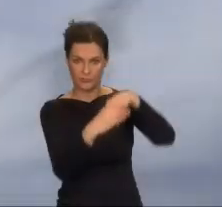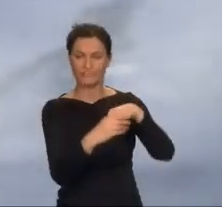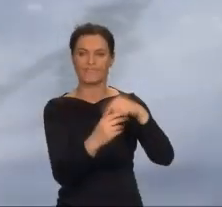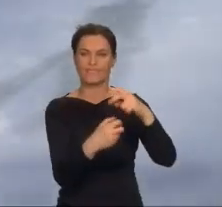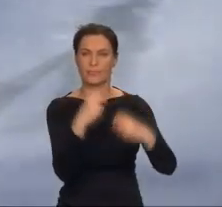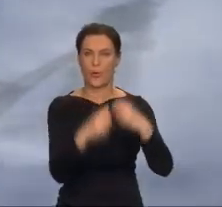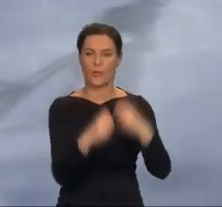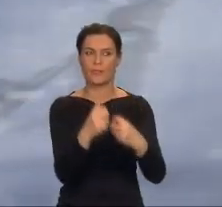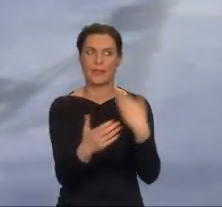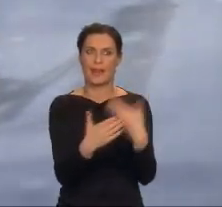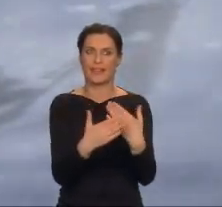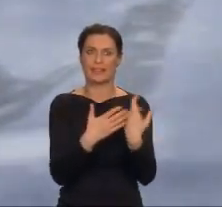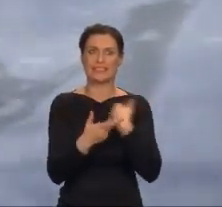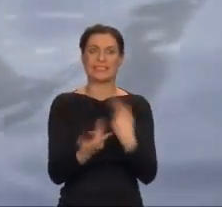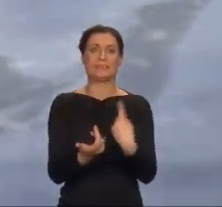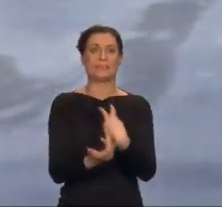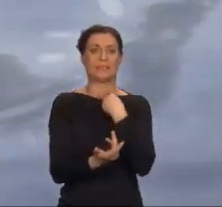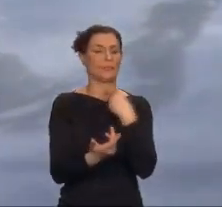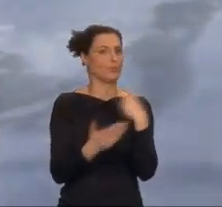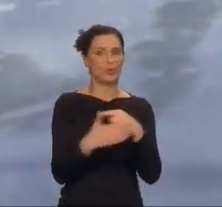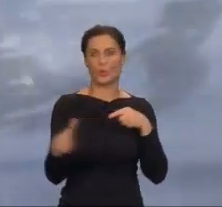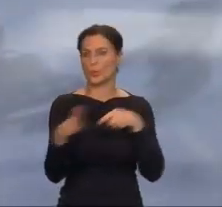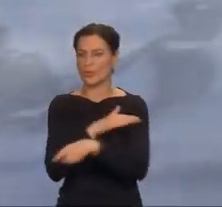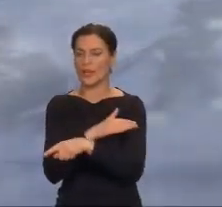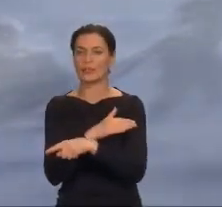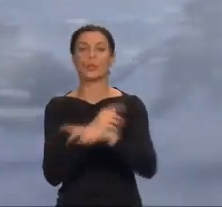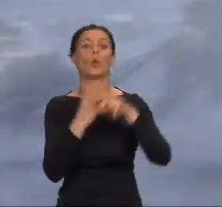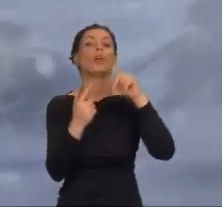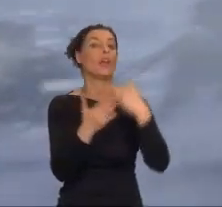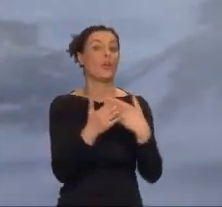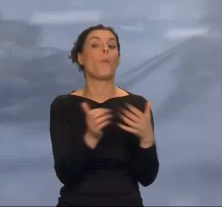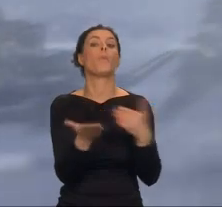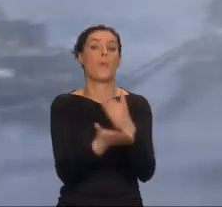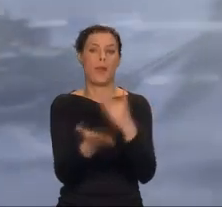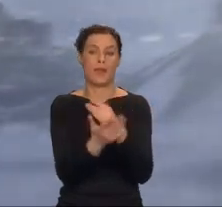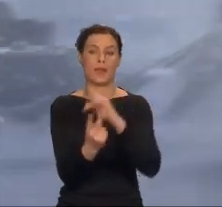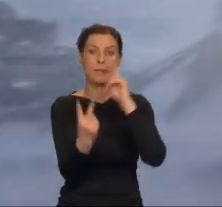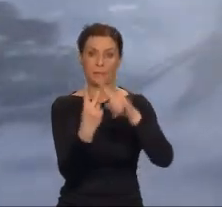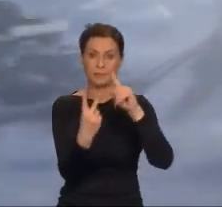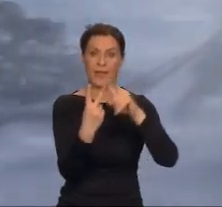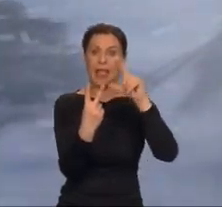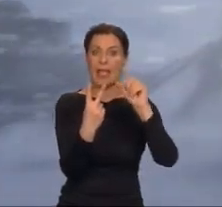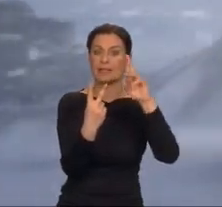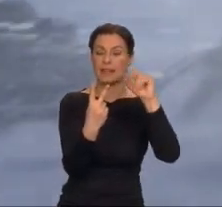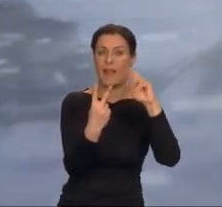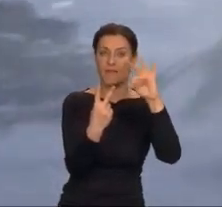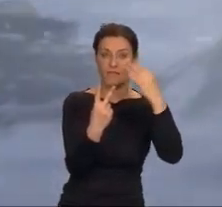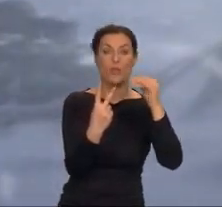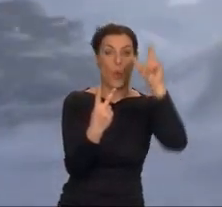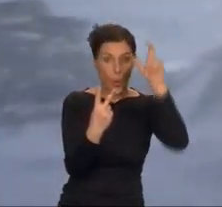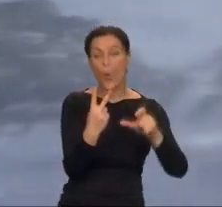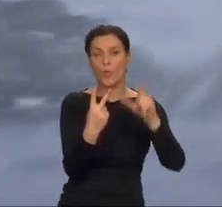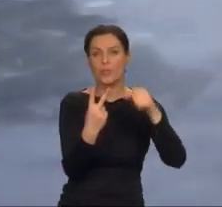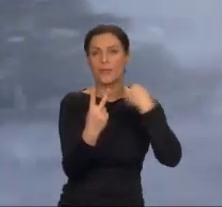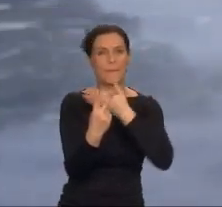Musi uciekać, a towarzyszy mu mieszkaniec Zima imieniem Estraven, który został jego